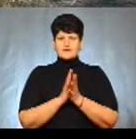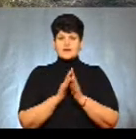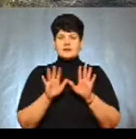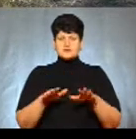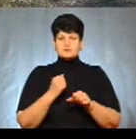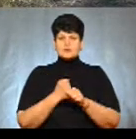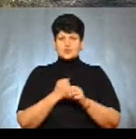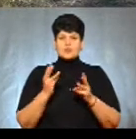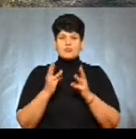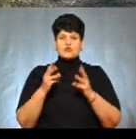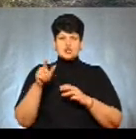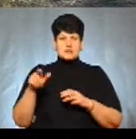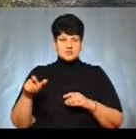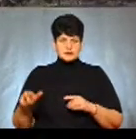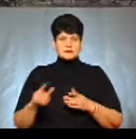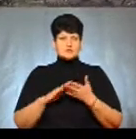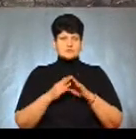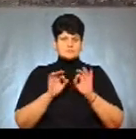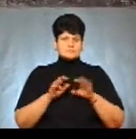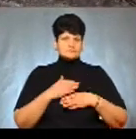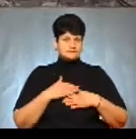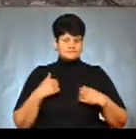працюють пожежники. Ситуацію вони не коментують.